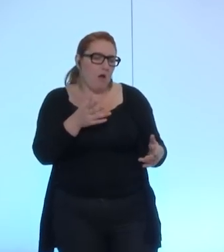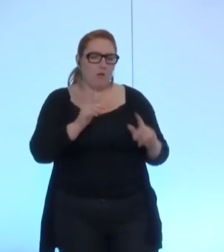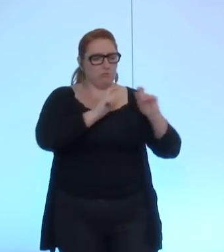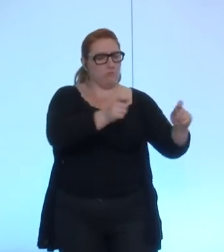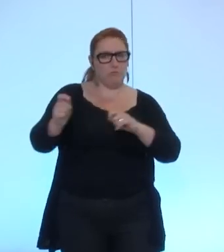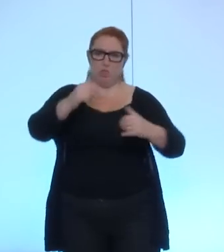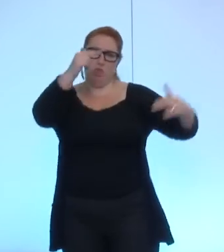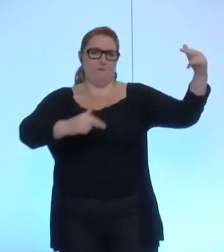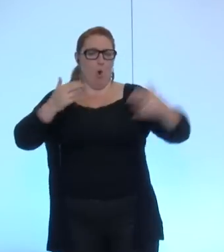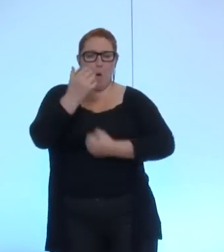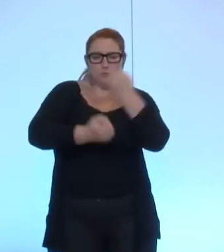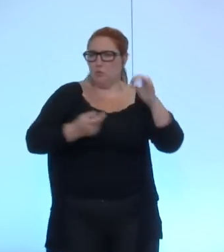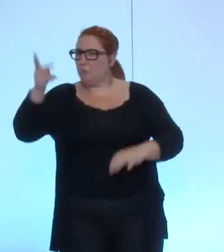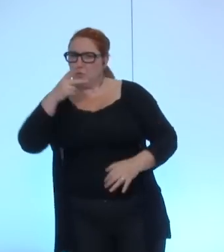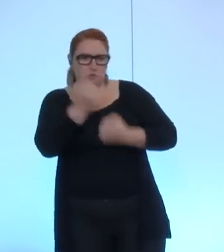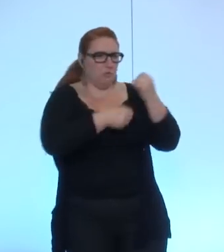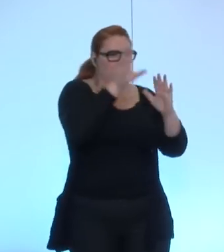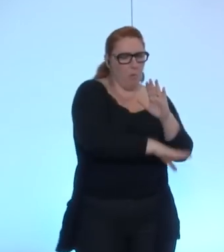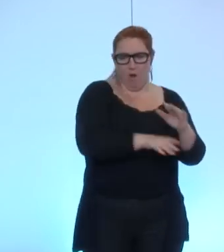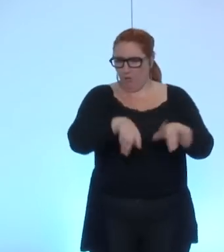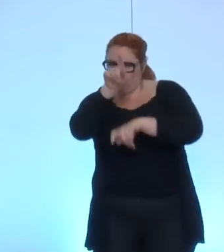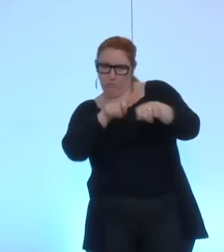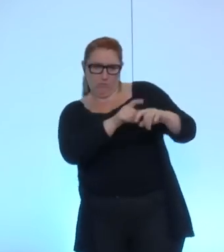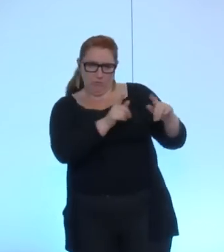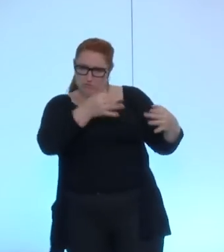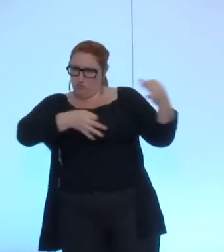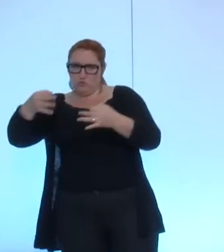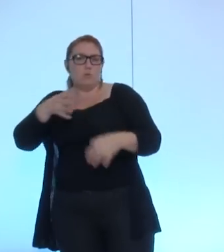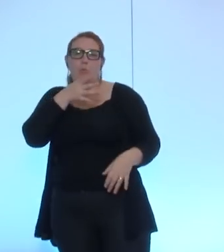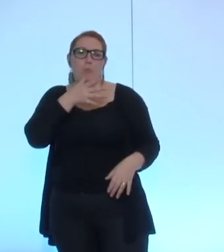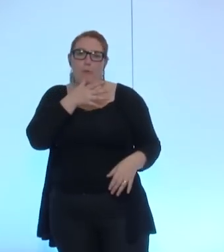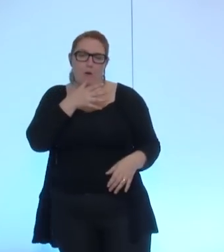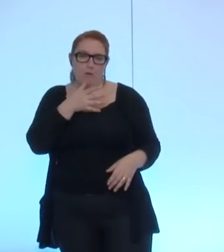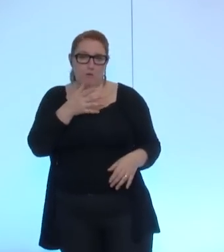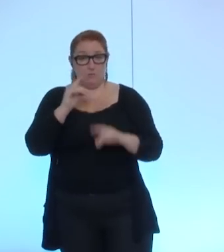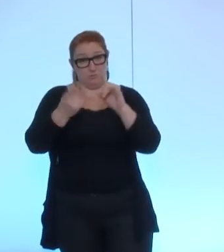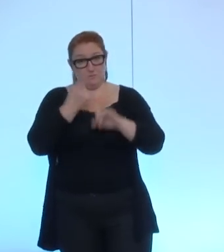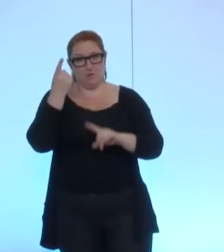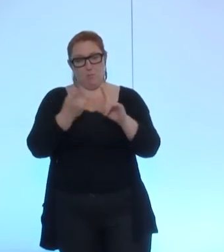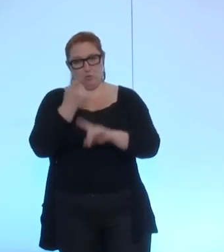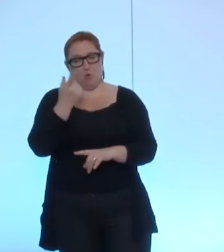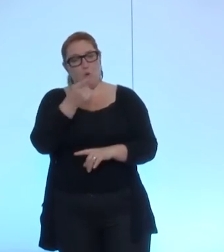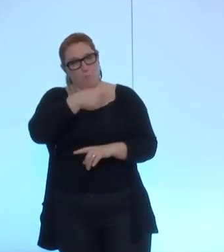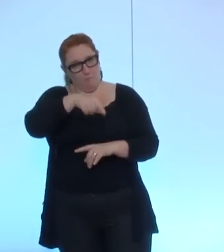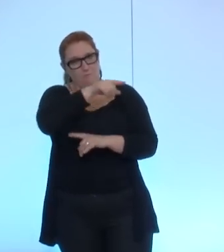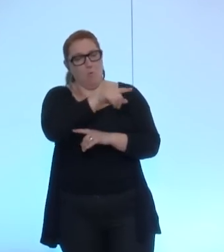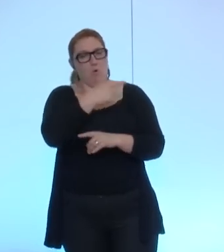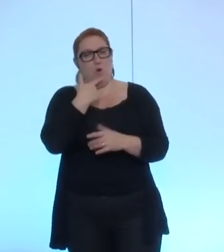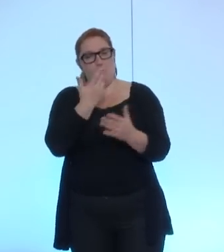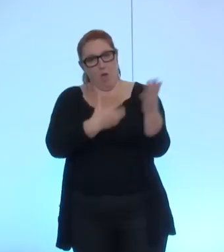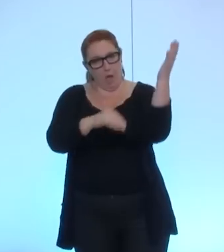il me semblerait légitime que vous apportiez votre soutien à cet amendement je vous remercie